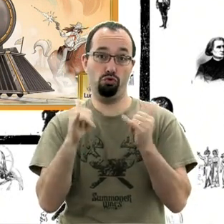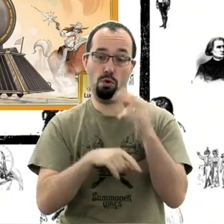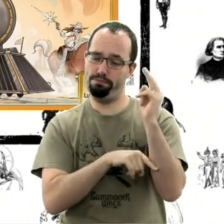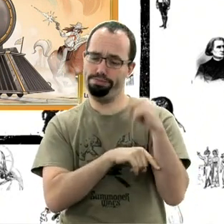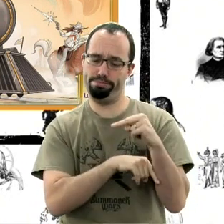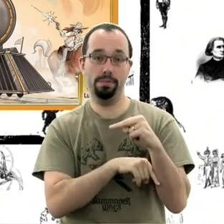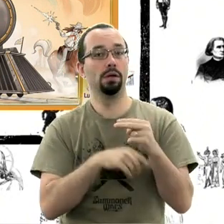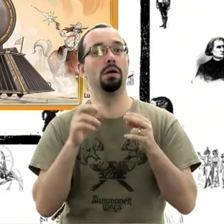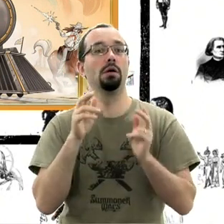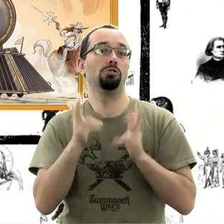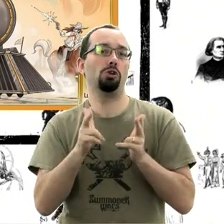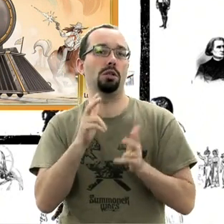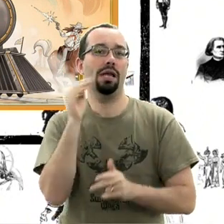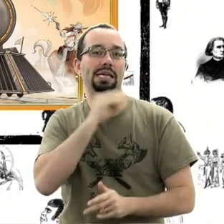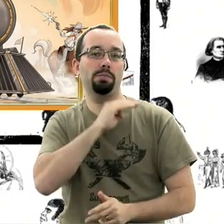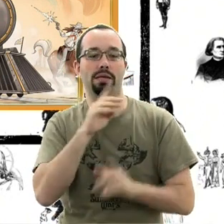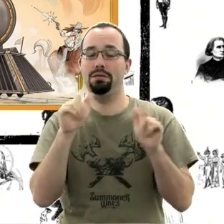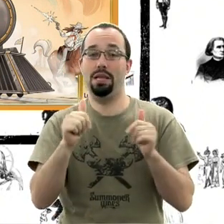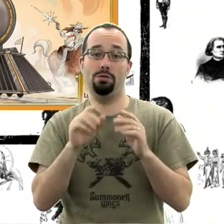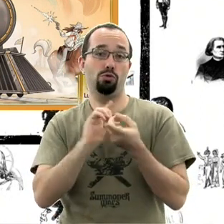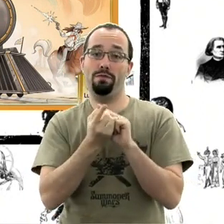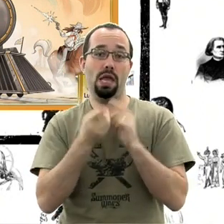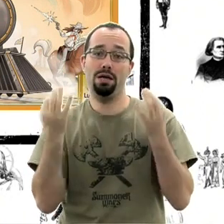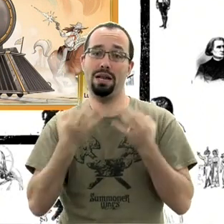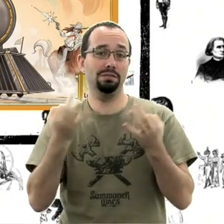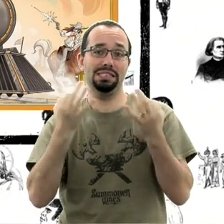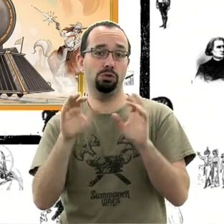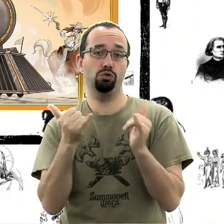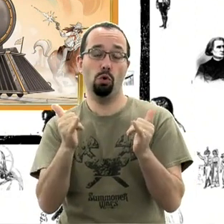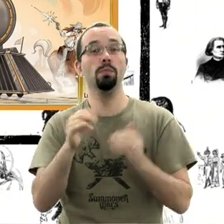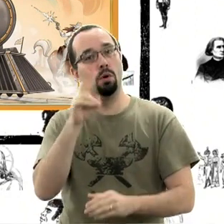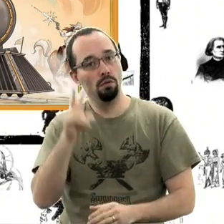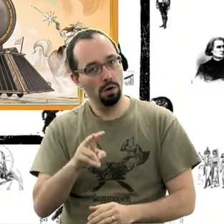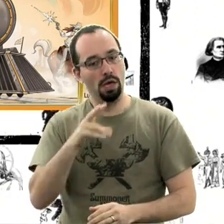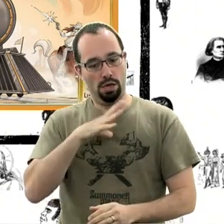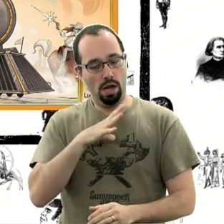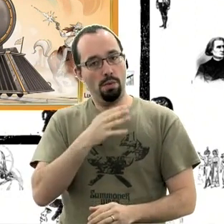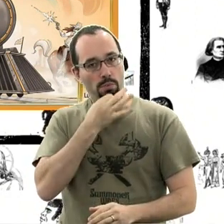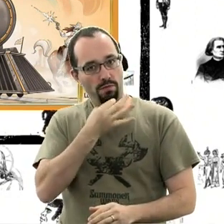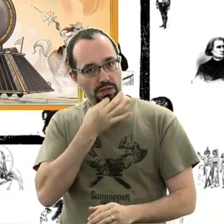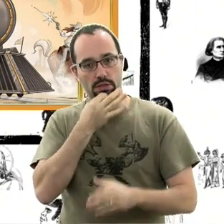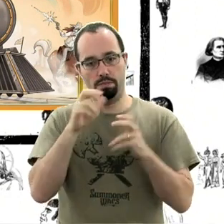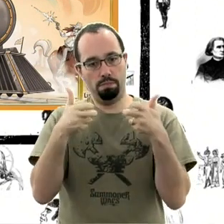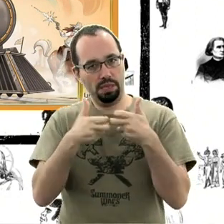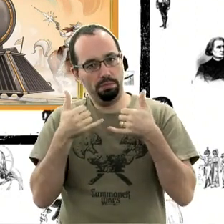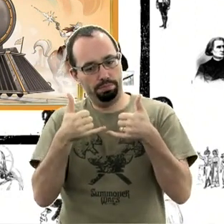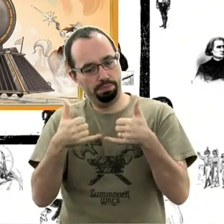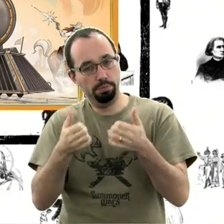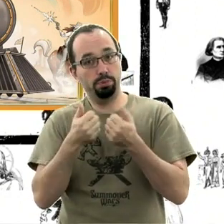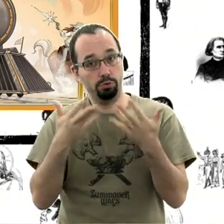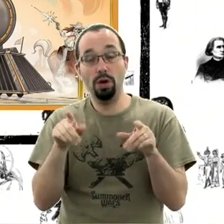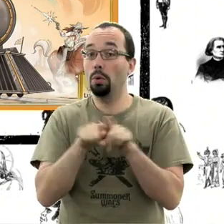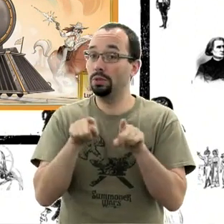est en train de s'installer comme un énorme classique. Il faut dire qu'il a bénéficié d'un tas de prix et sur la fin de l'année,